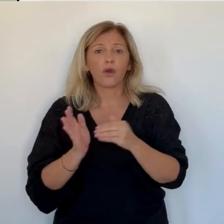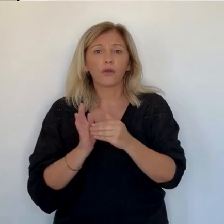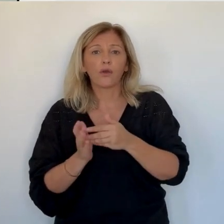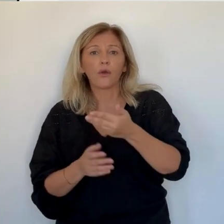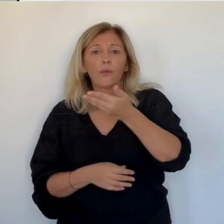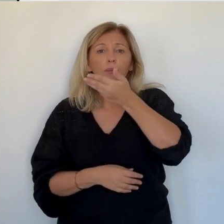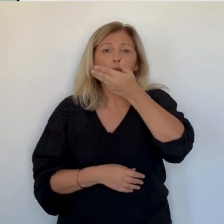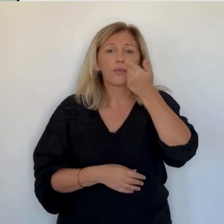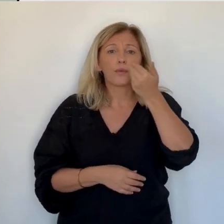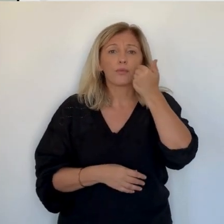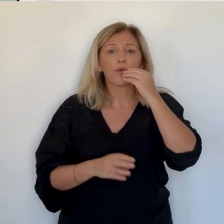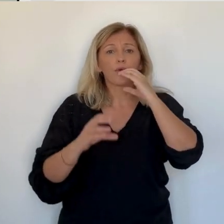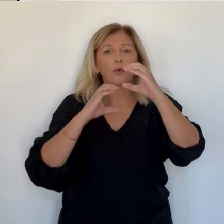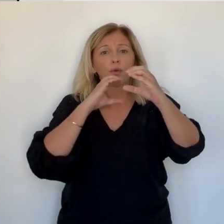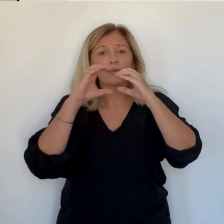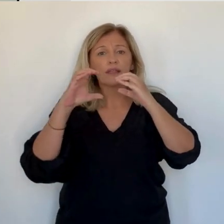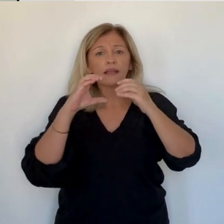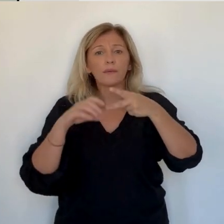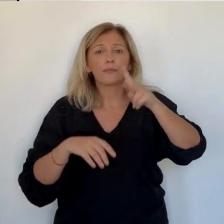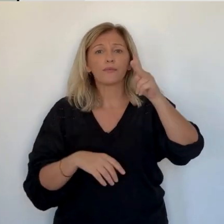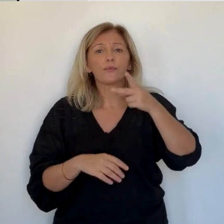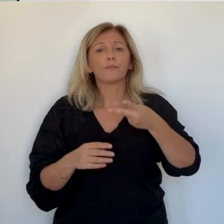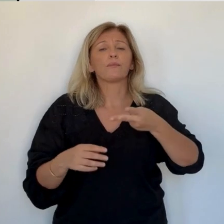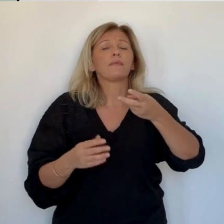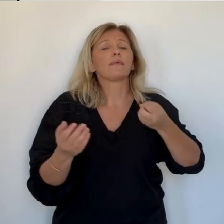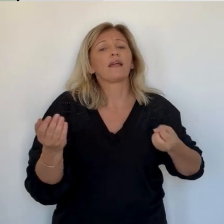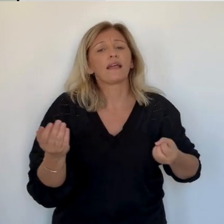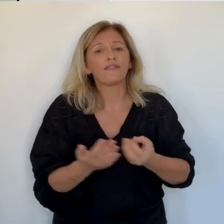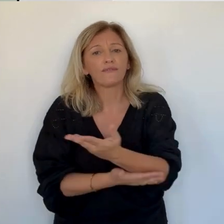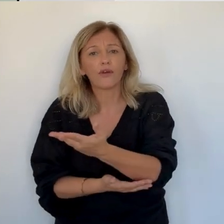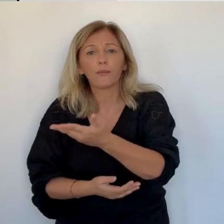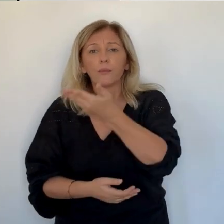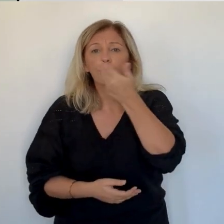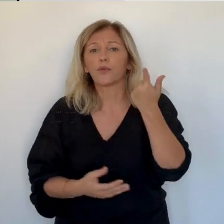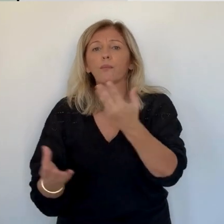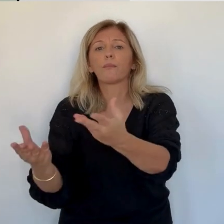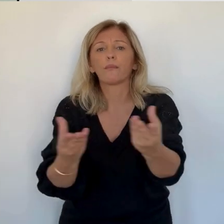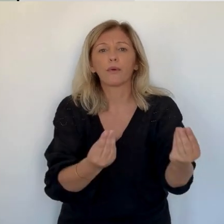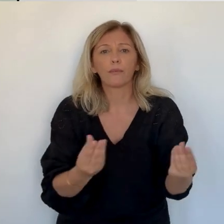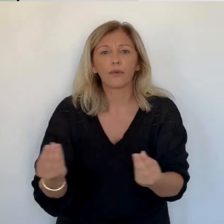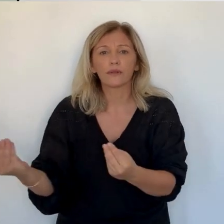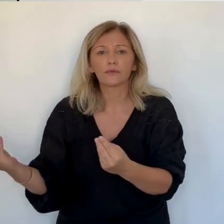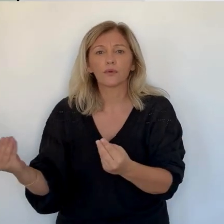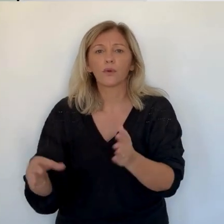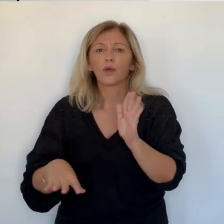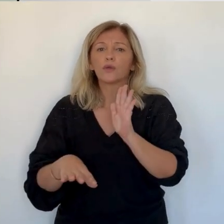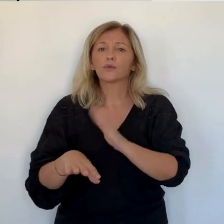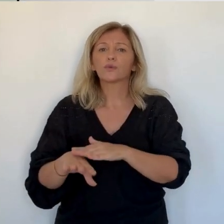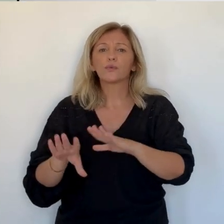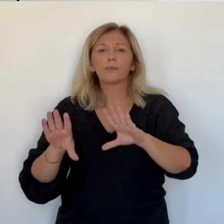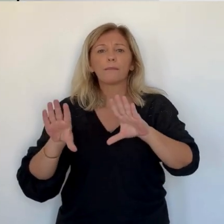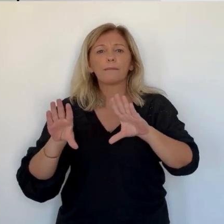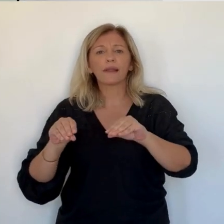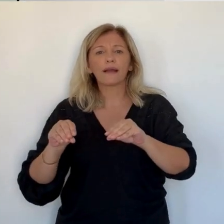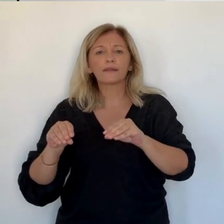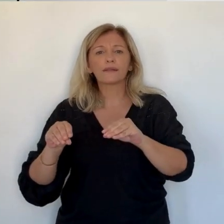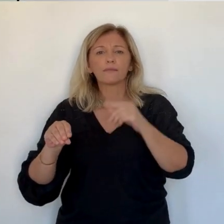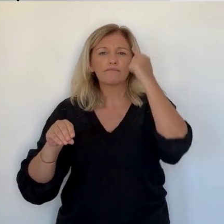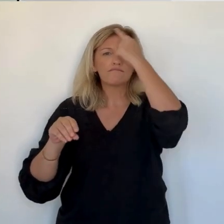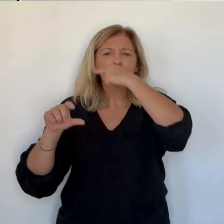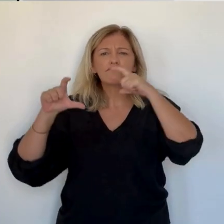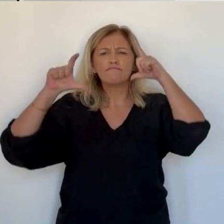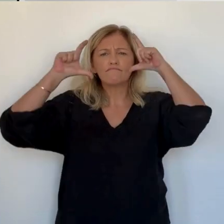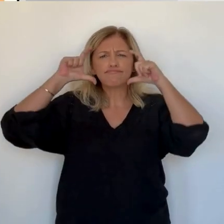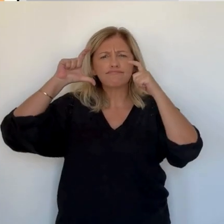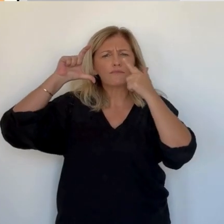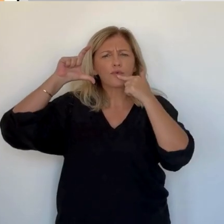ces messages à la réalité du territoire. C'est vrai que c un travail qu'on doit encore fournir en termes de communication et